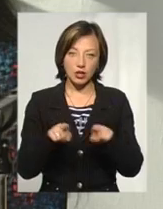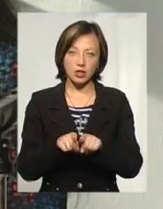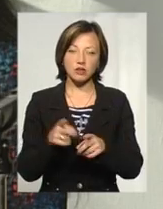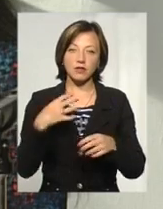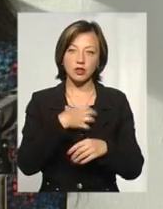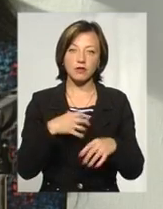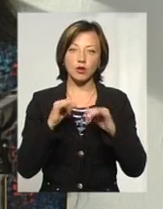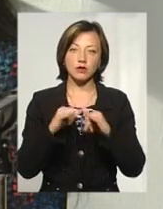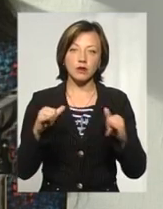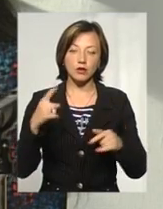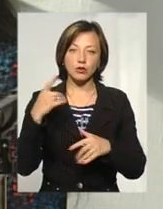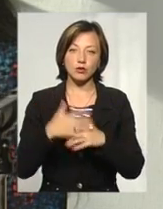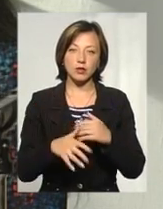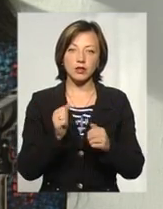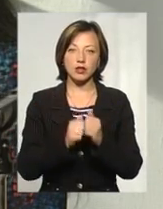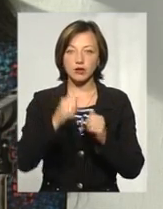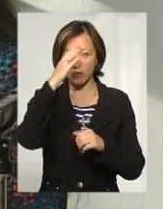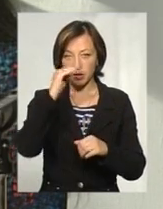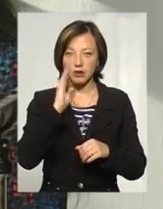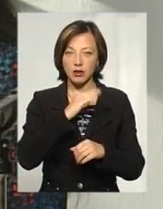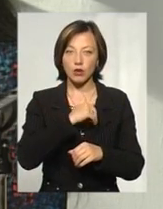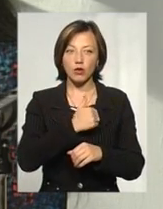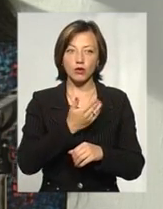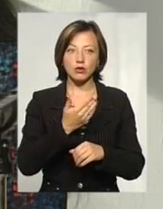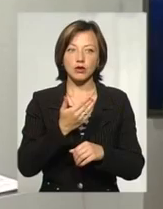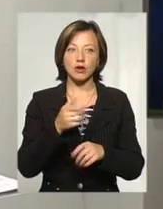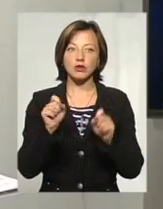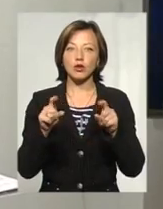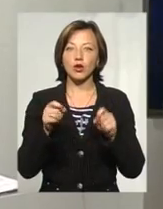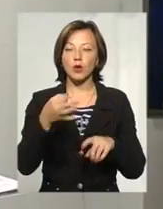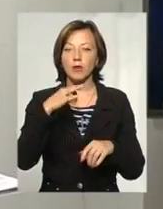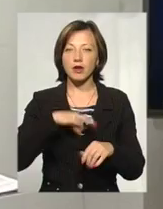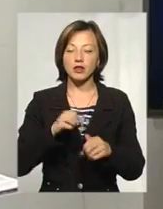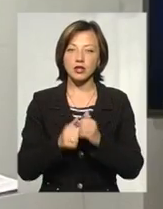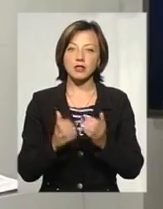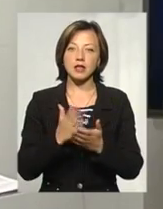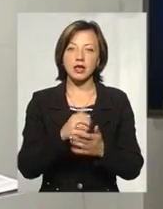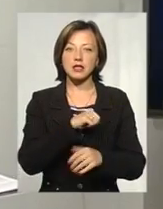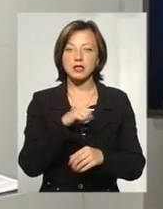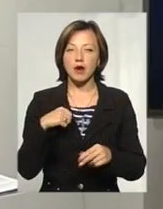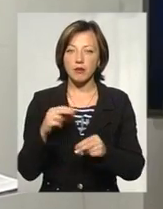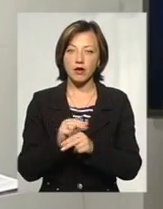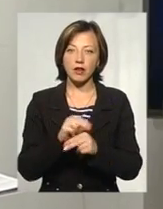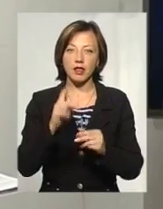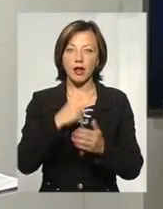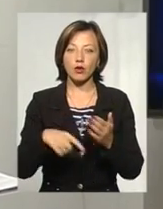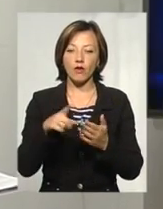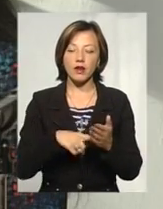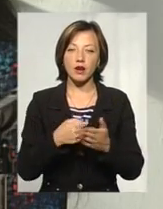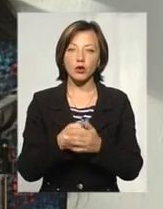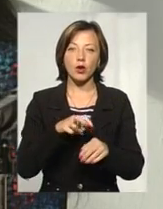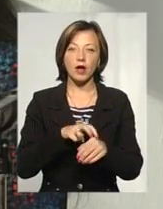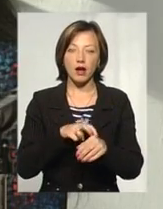розвиватися, розуміти, тому що дуже часто батьки хочуть золотої пігулки, дуже часто в нас є самолікування, недовіра до лікарів.